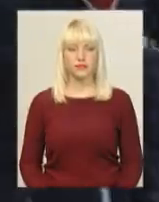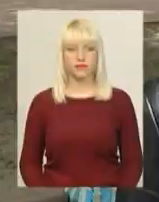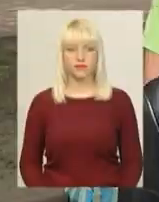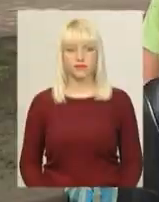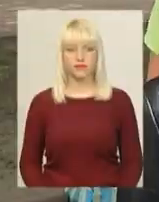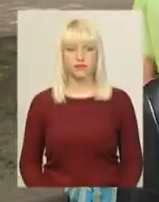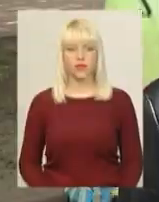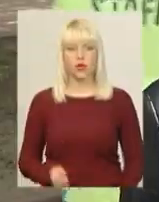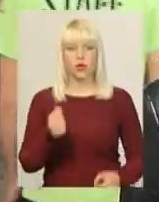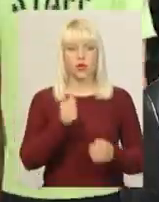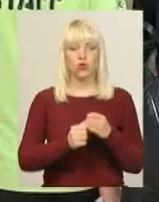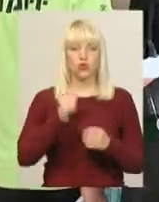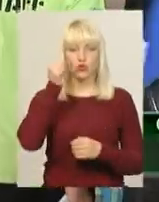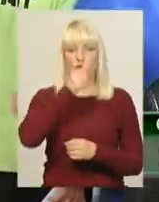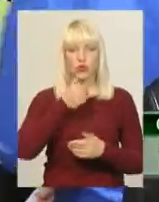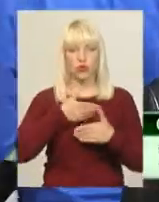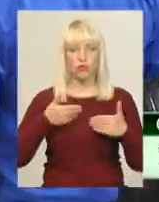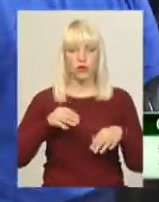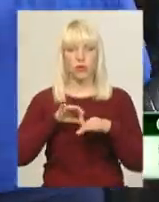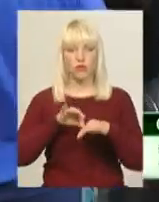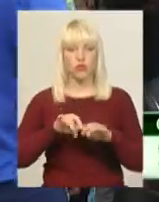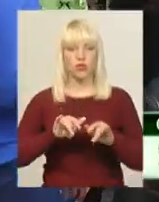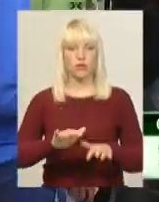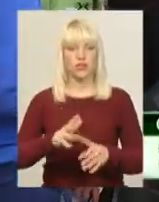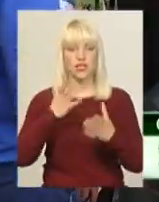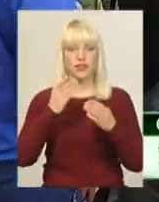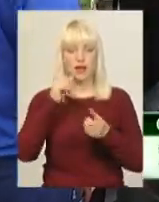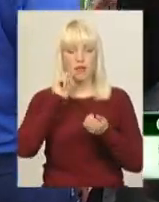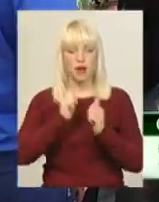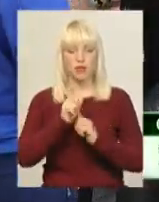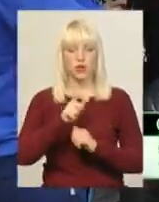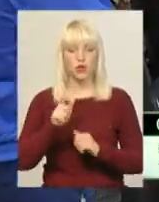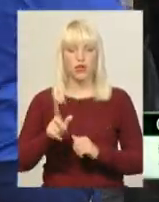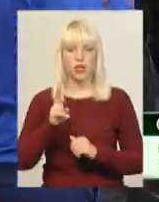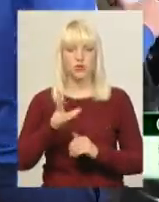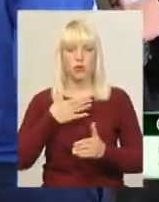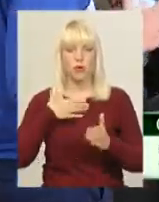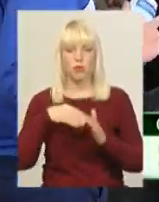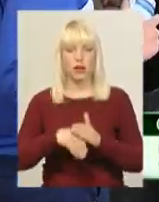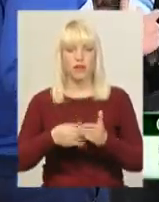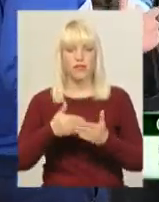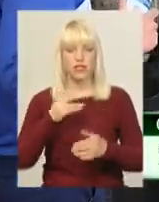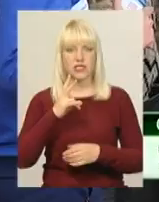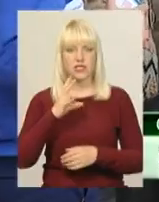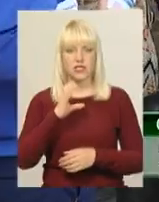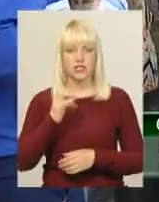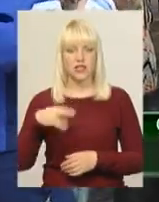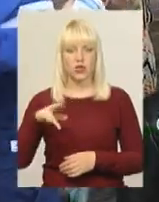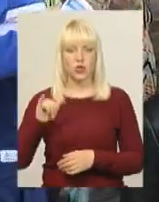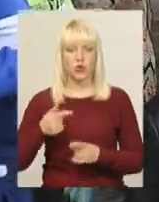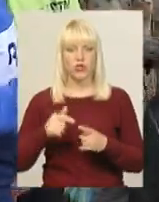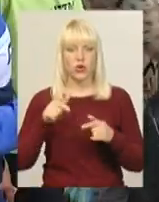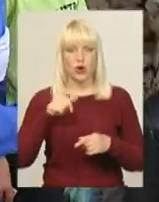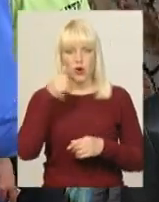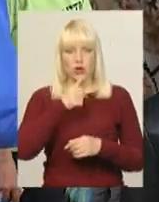-статус. Кожного року ми проводимо акцію Дня пам'яті людей, які померли від СНІДу. Цього року акція проходить під гаслом 100